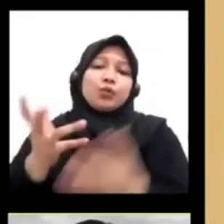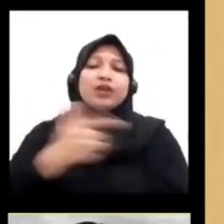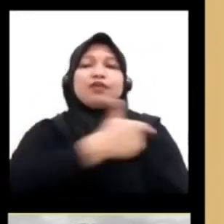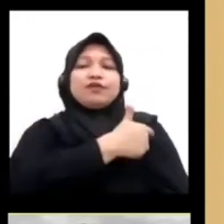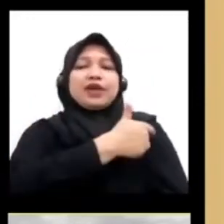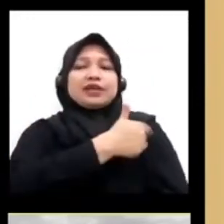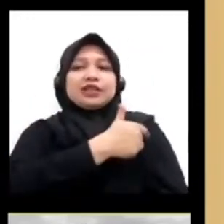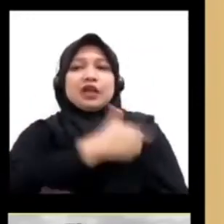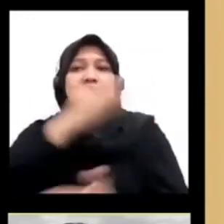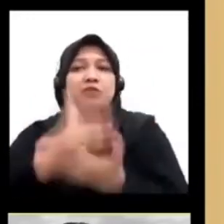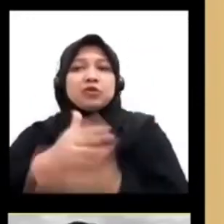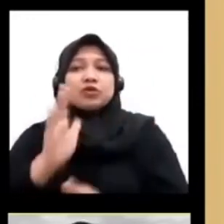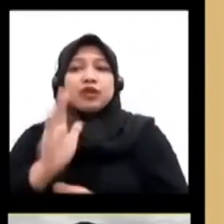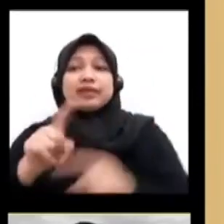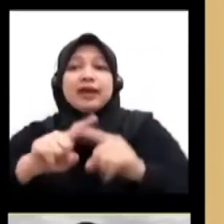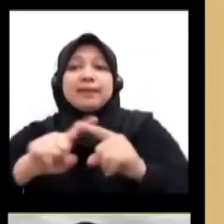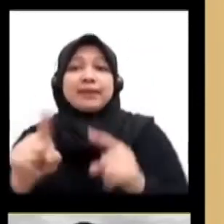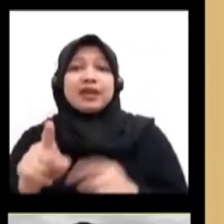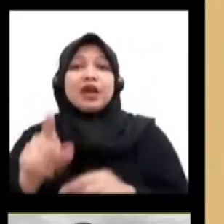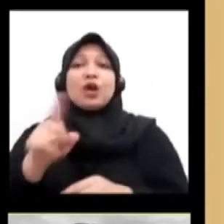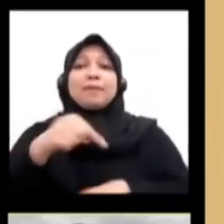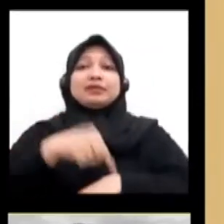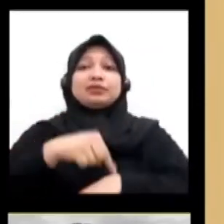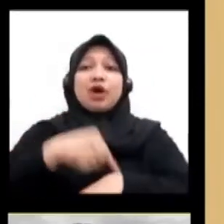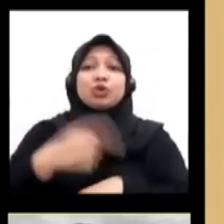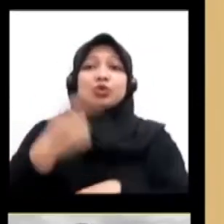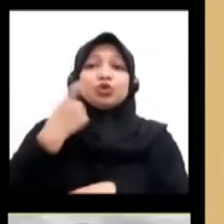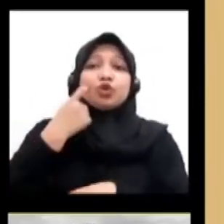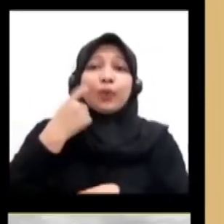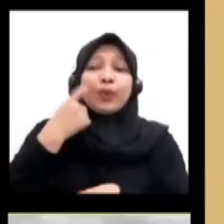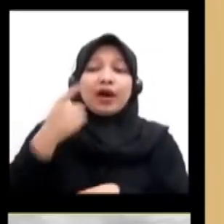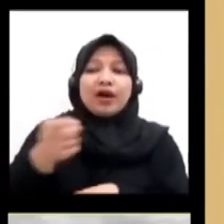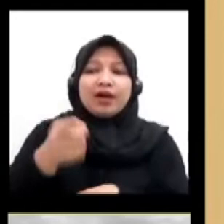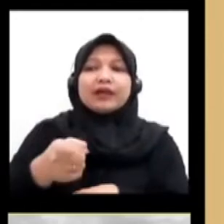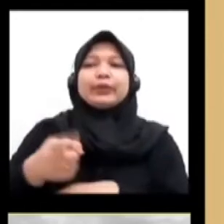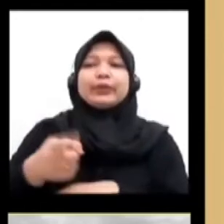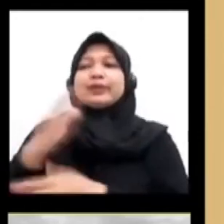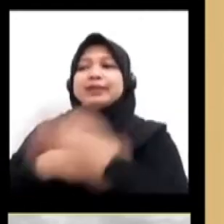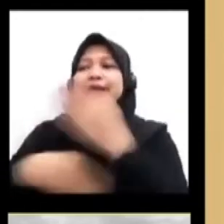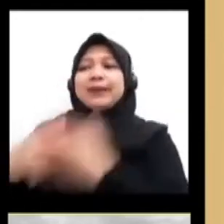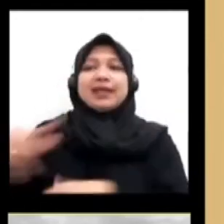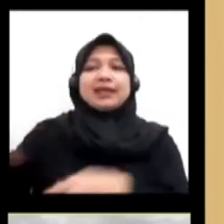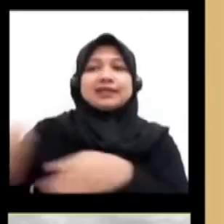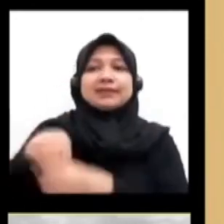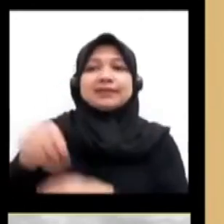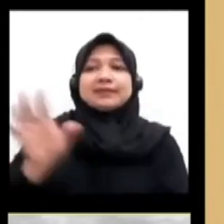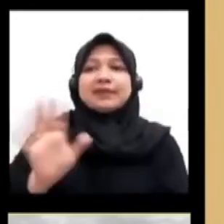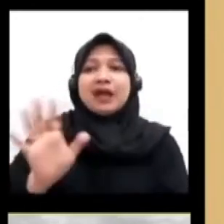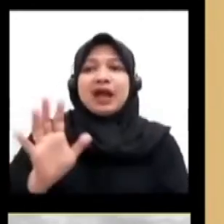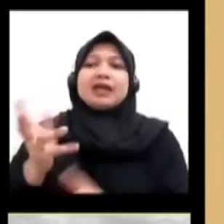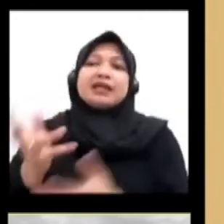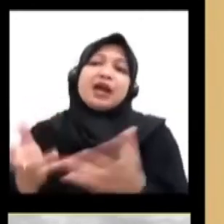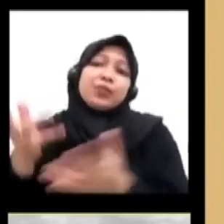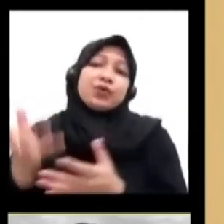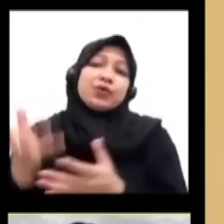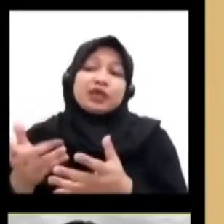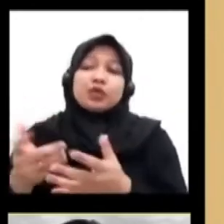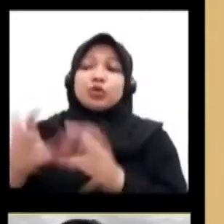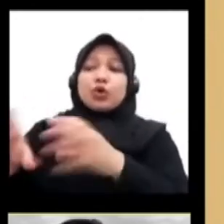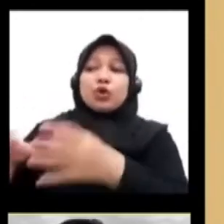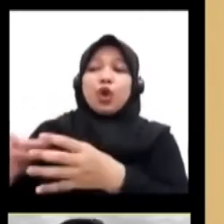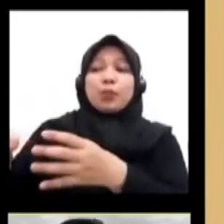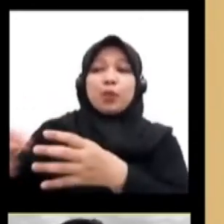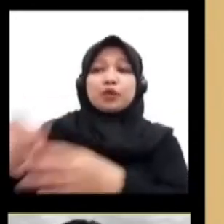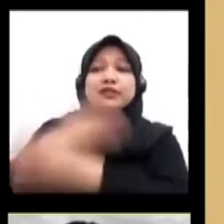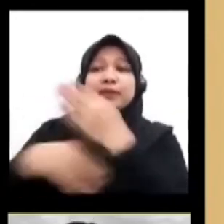Tapi Kemudian Karena Uji Cobanya Tidak Melibatkan Disabilitas Tentu Kemungkinan Aman Bagi Kelompok Disabilitas Tentu Belum